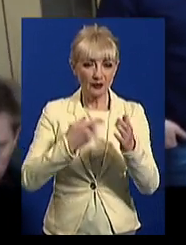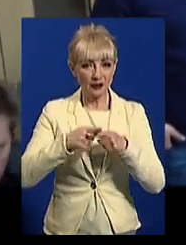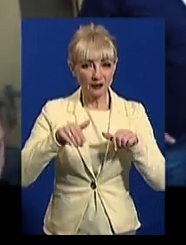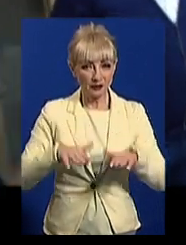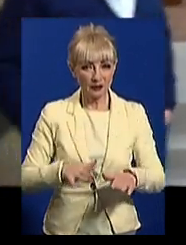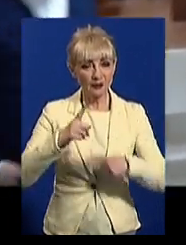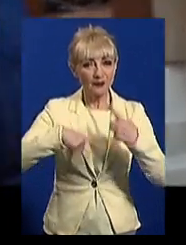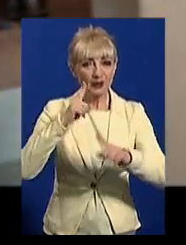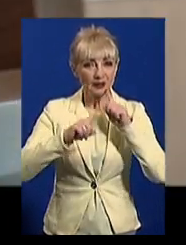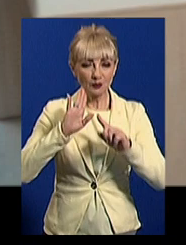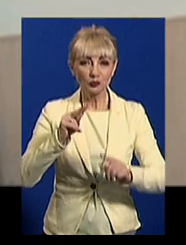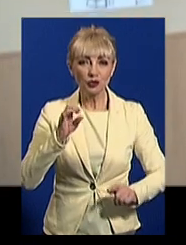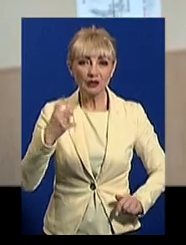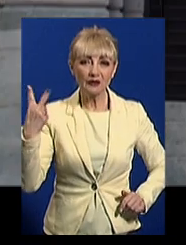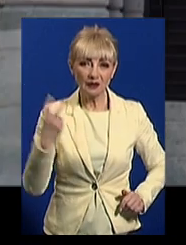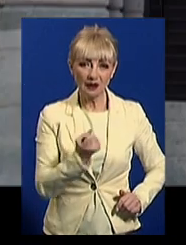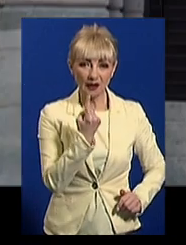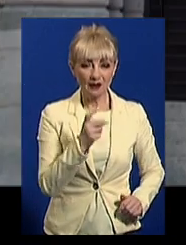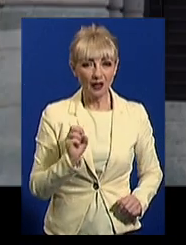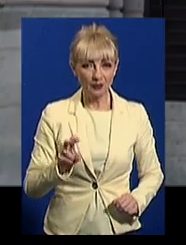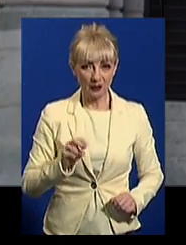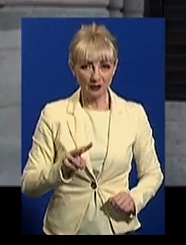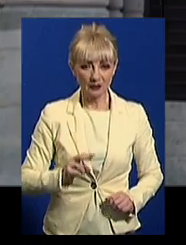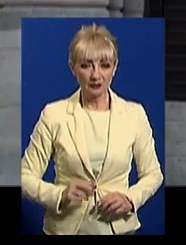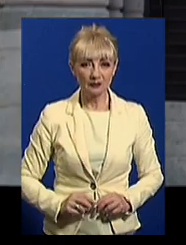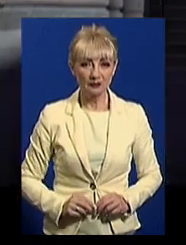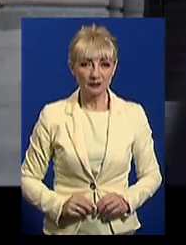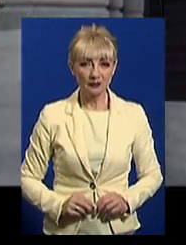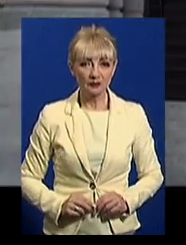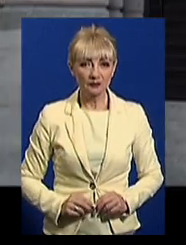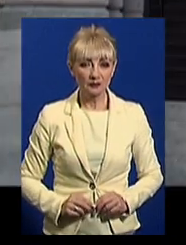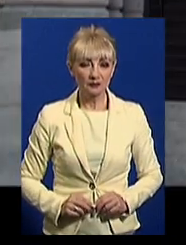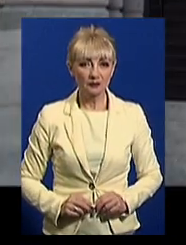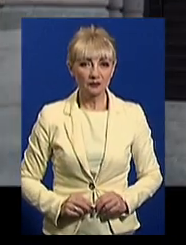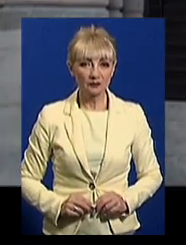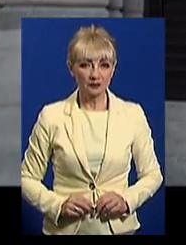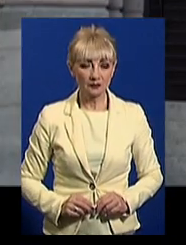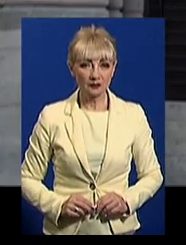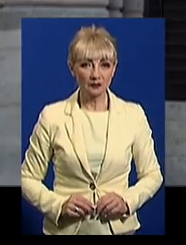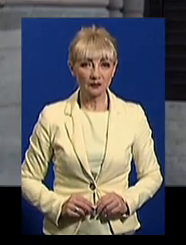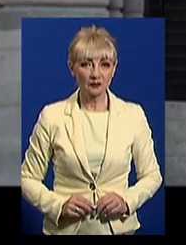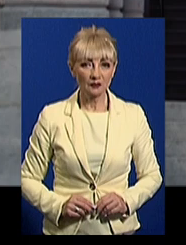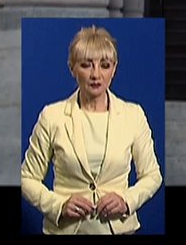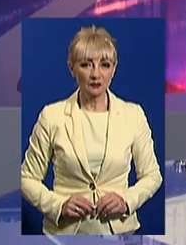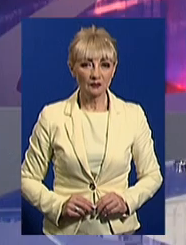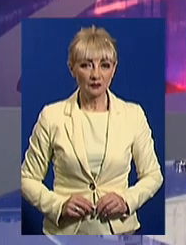засідання відбудеться за два тижні, 11 квітня. Світлана Сиценко, Юрій Лавриненко, новини Йогохарків.